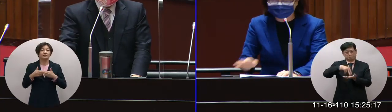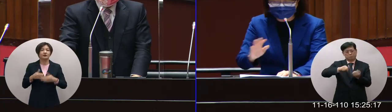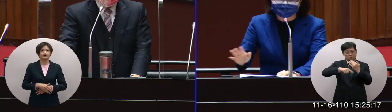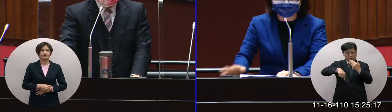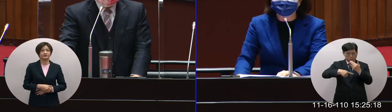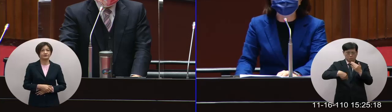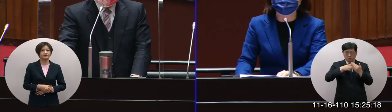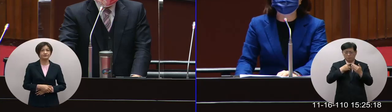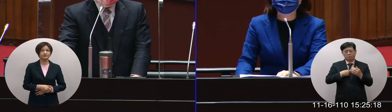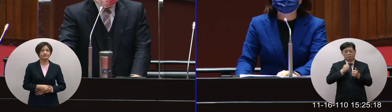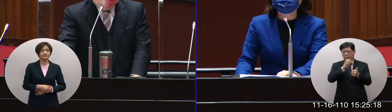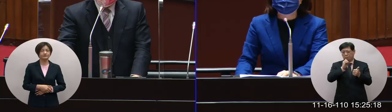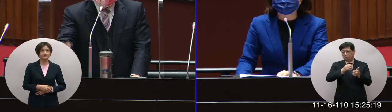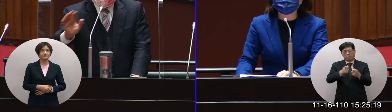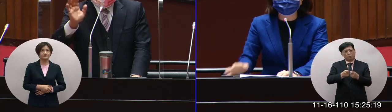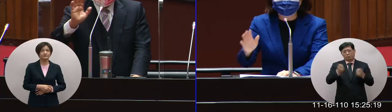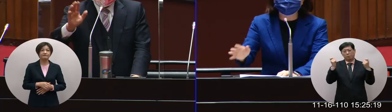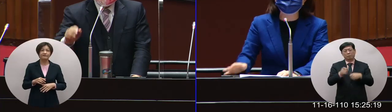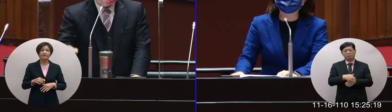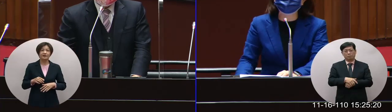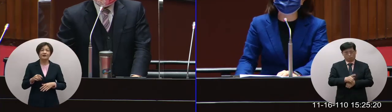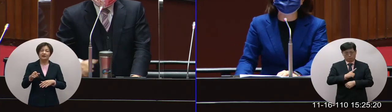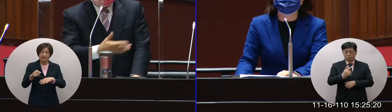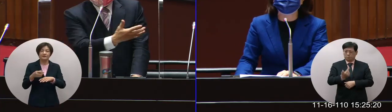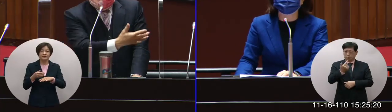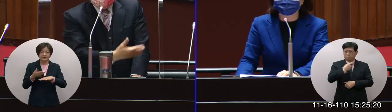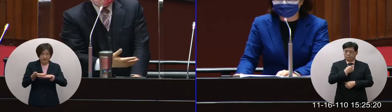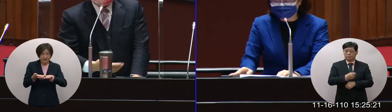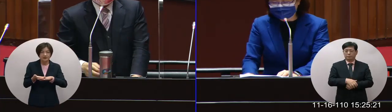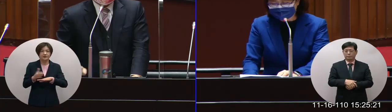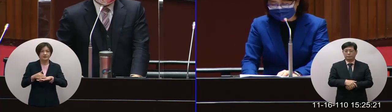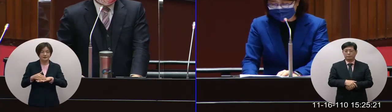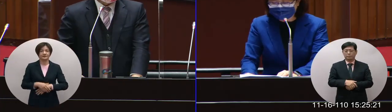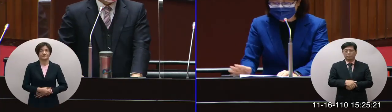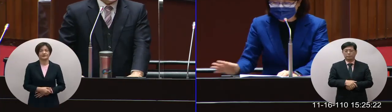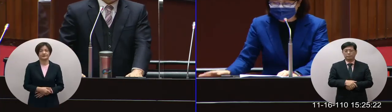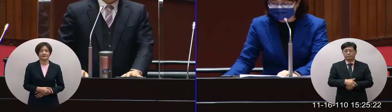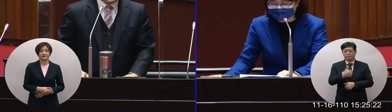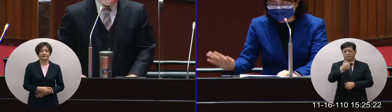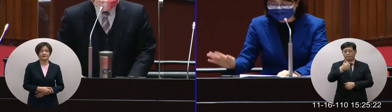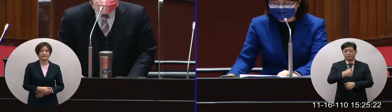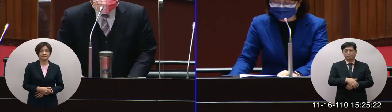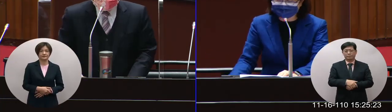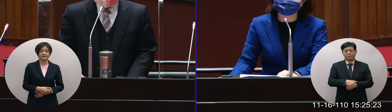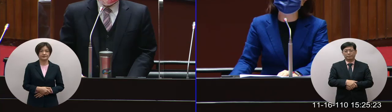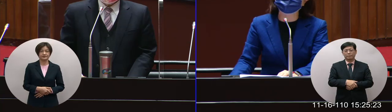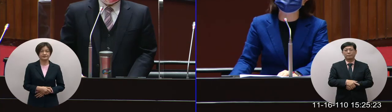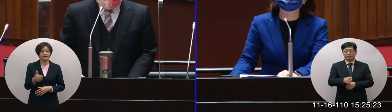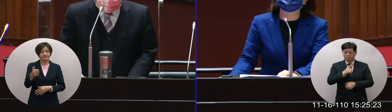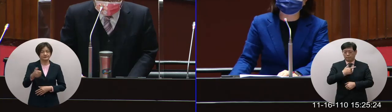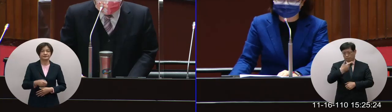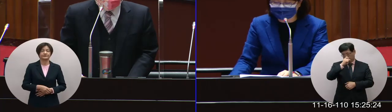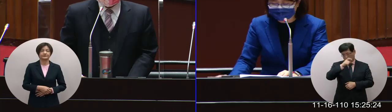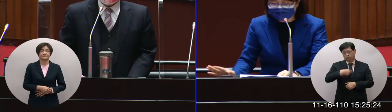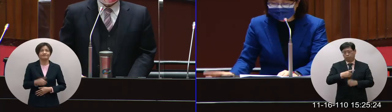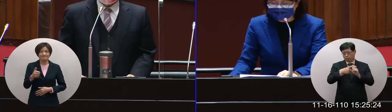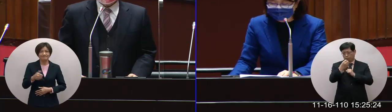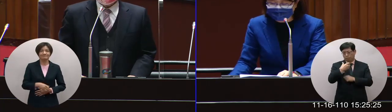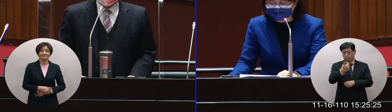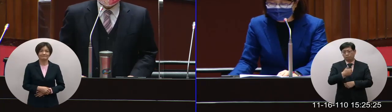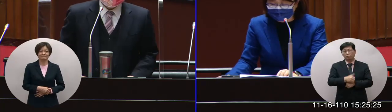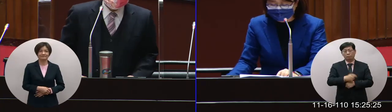很久啊所以你動作要快一點有有謝謝謝謝這張單是一個好的答案